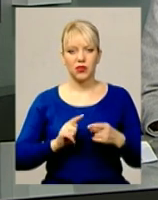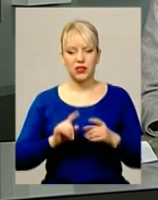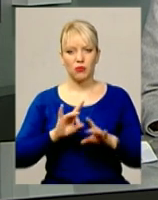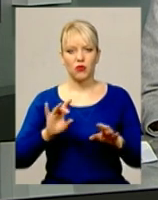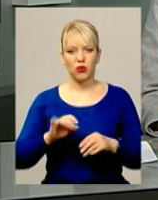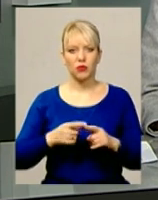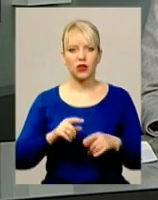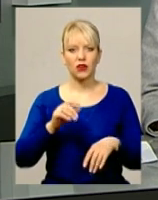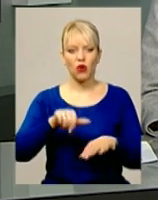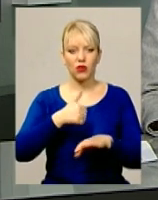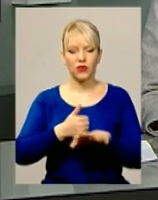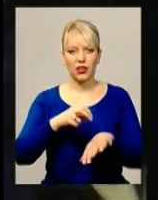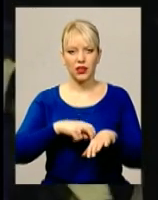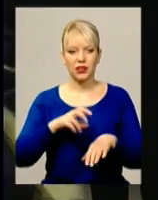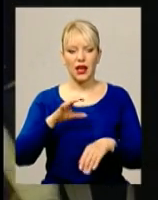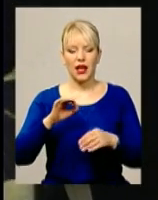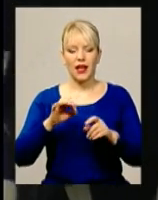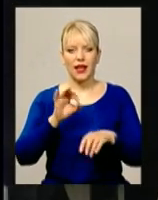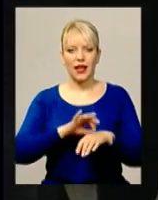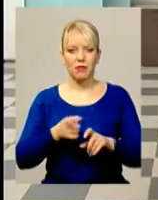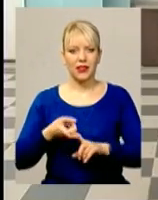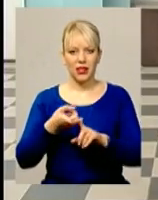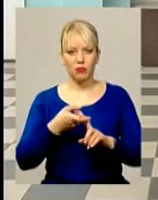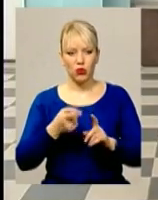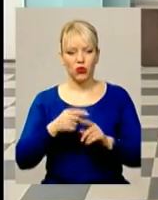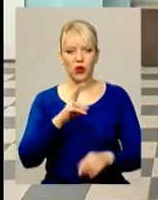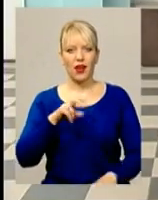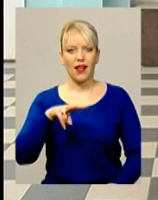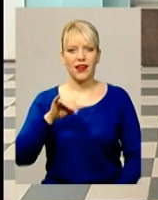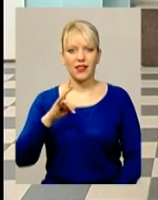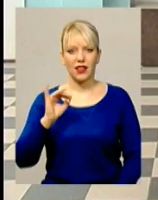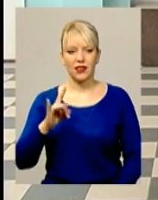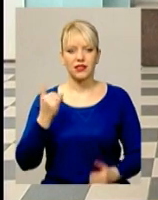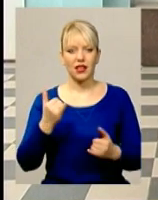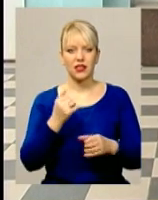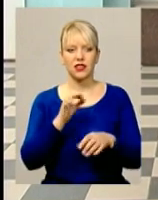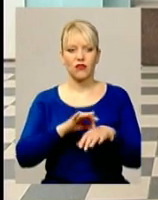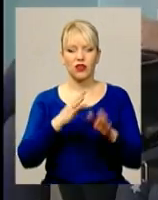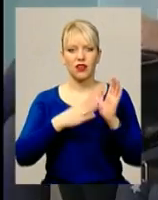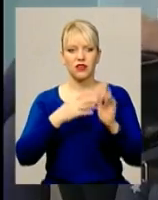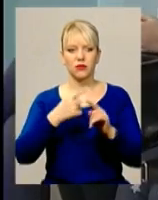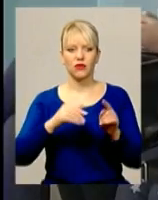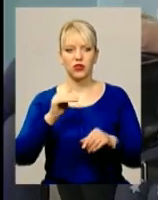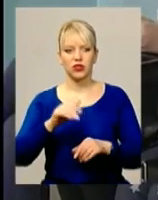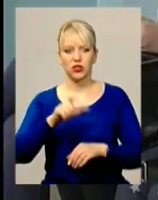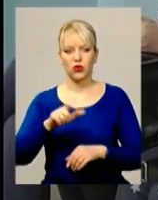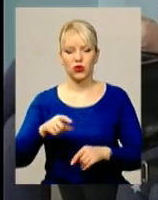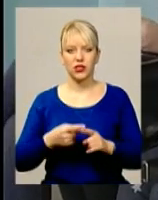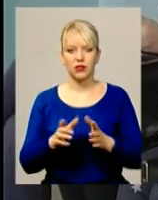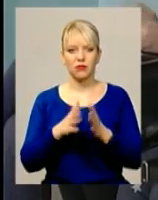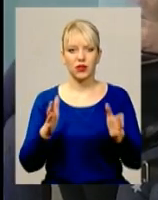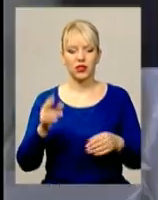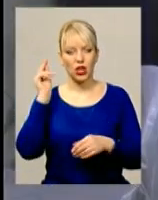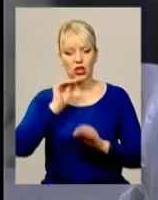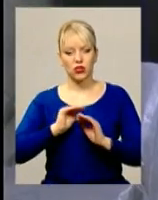обласного лабораторного центру МОЗ України Лариса Калінер. Зараз в області хворіють 9,5 тисяч людей. Це здебільшого